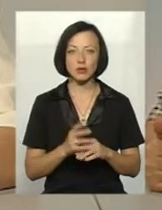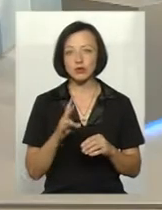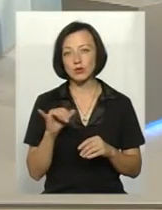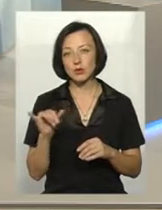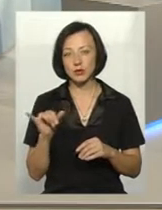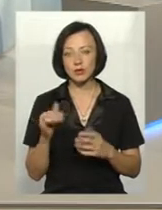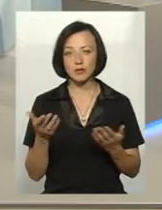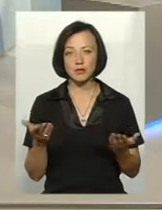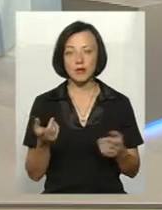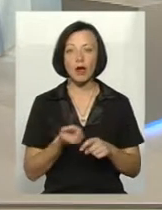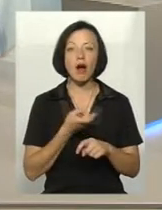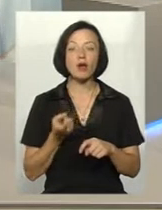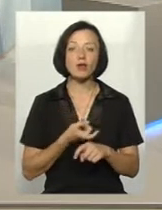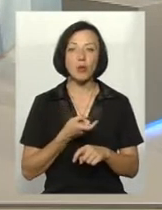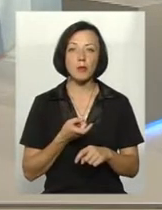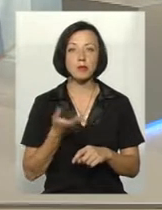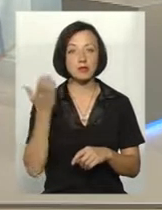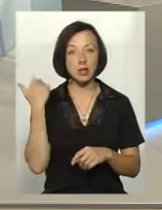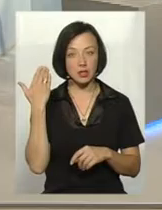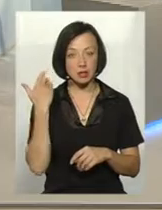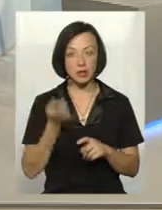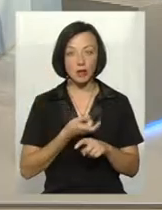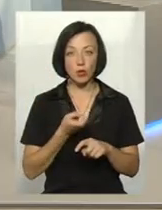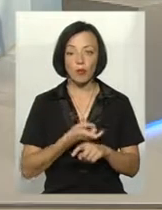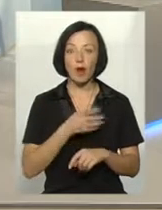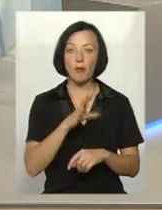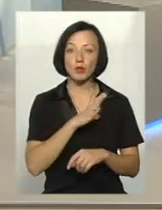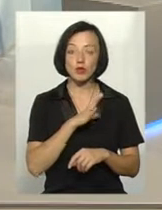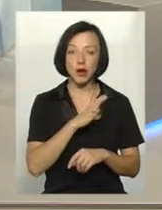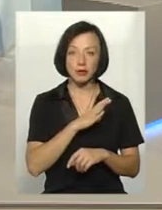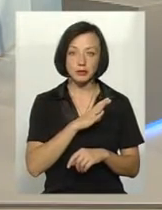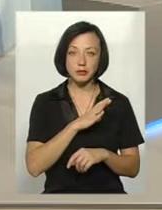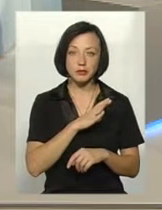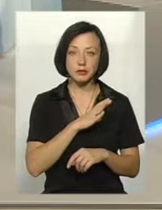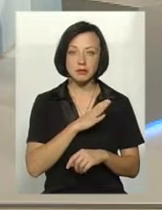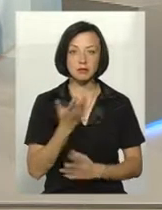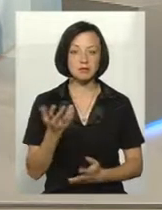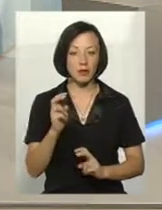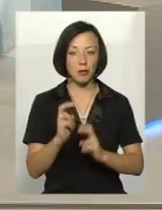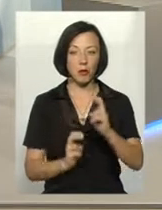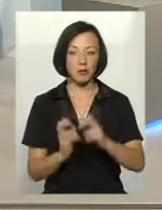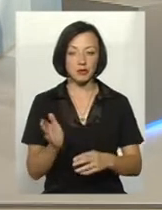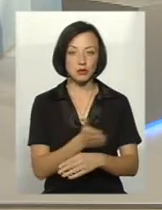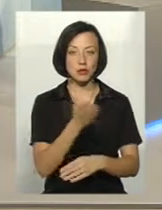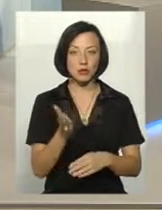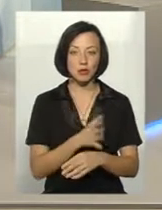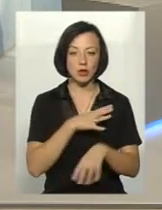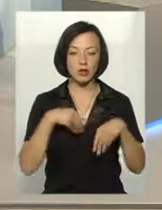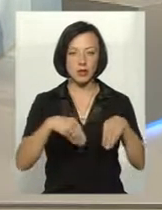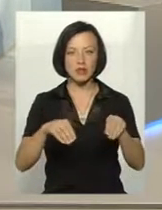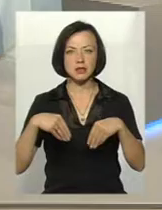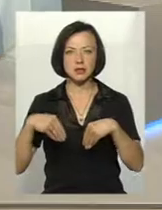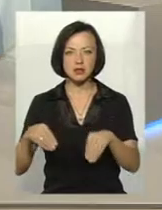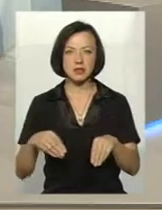а картопля свого часу картопля була такою промисловою культурою були засіяні